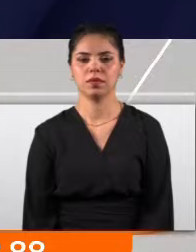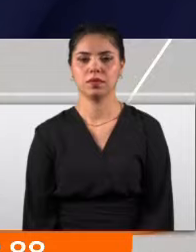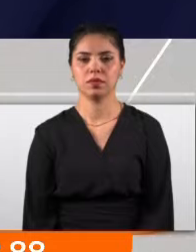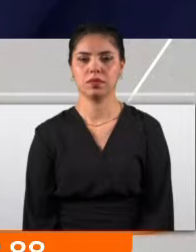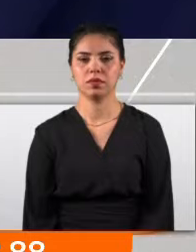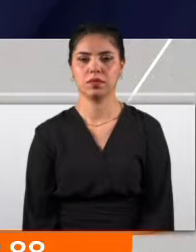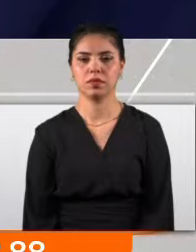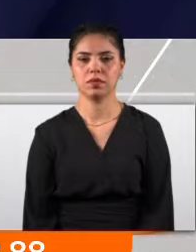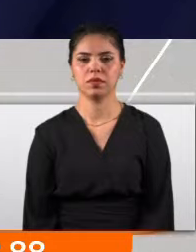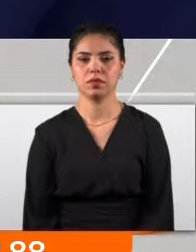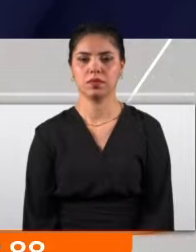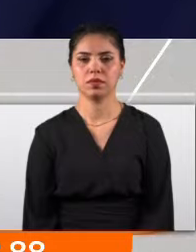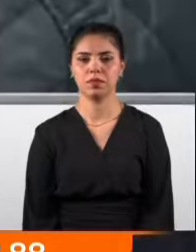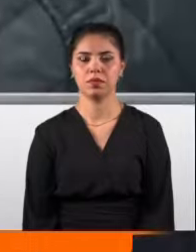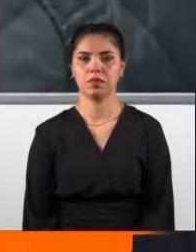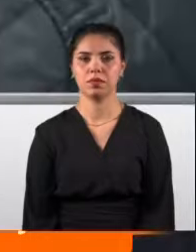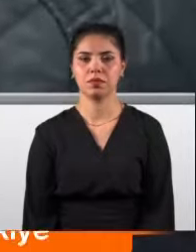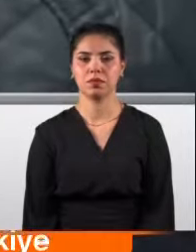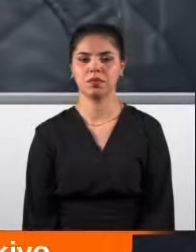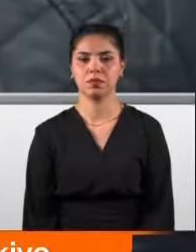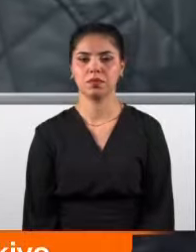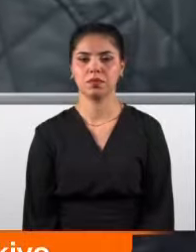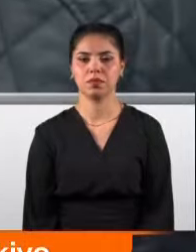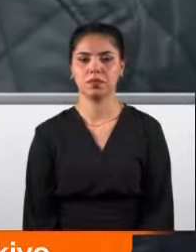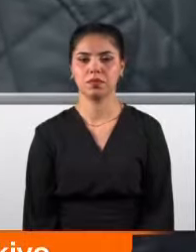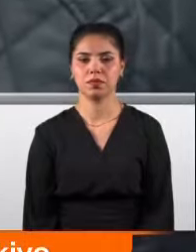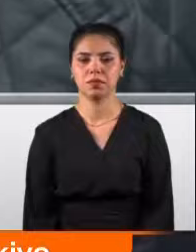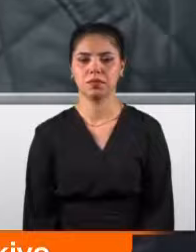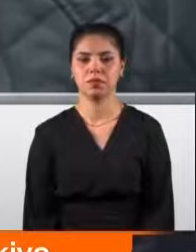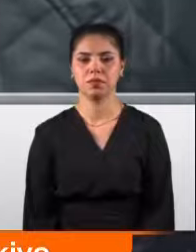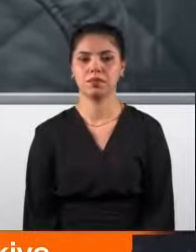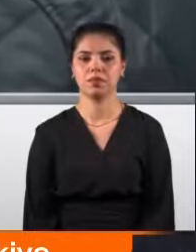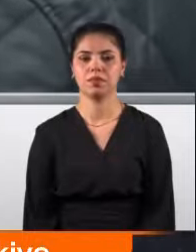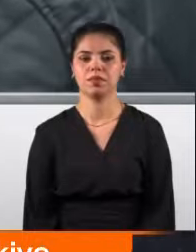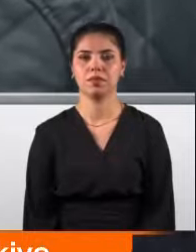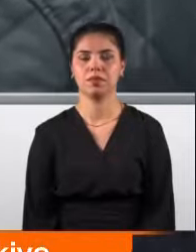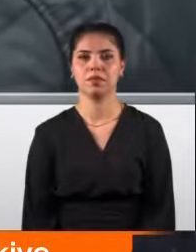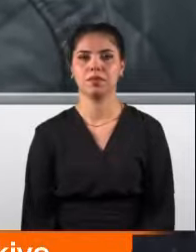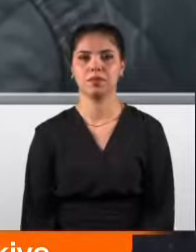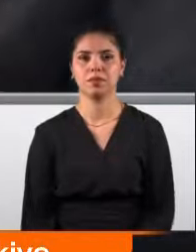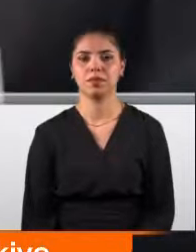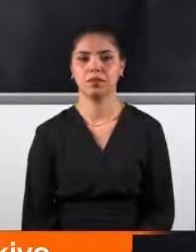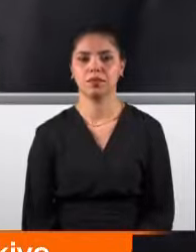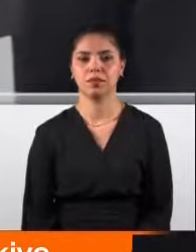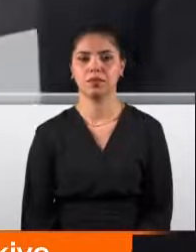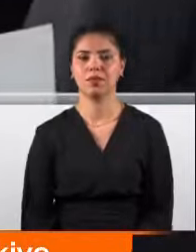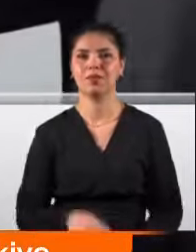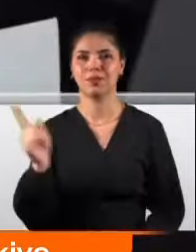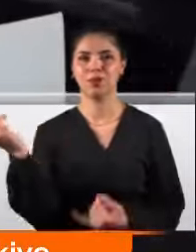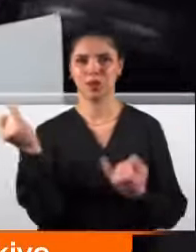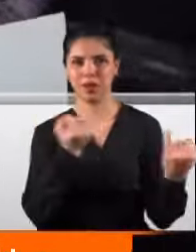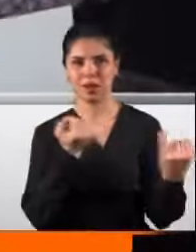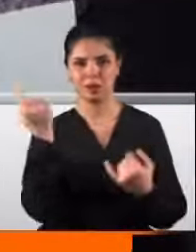Yani kural mı çekecekti bizim aramızda? Korkaklıklarını bastırmak için etikten, ahlaktan bahsedilemez. Bu tartışma